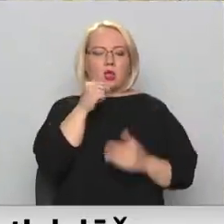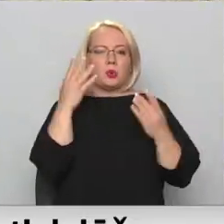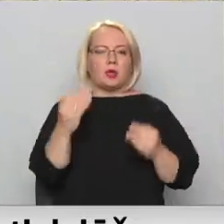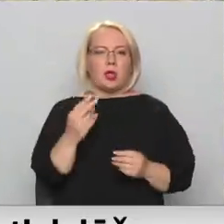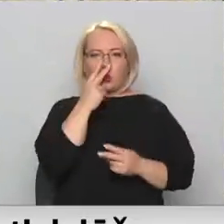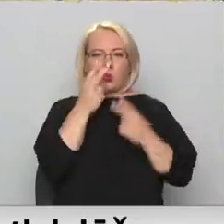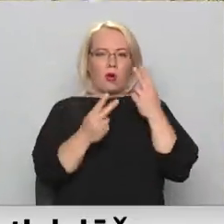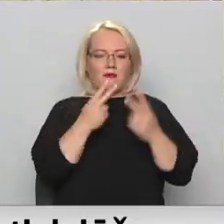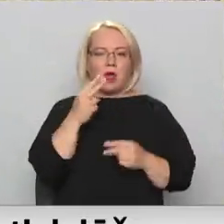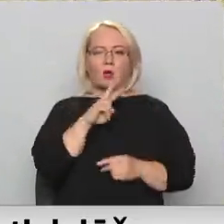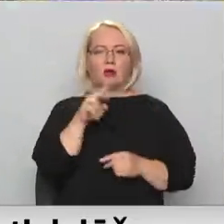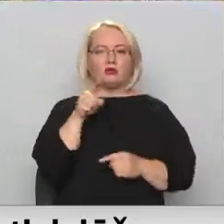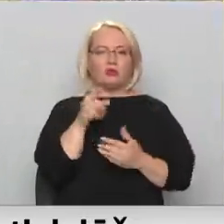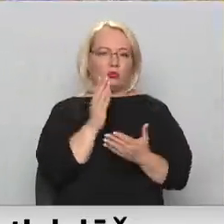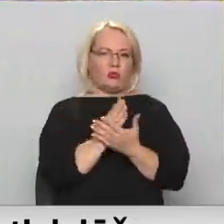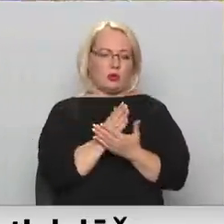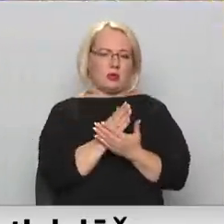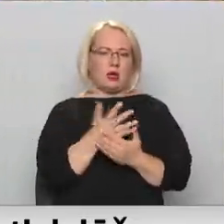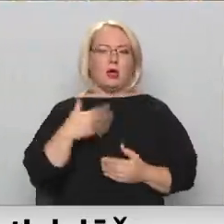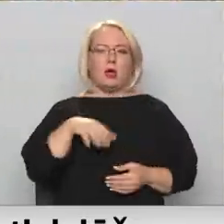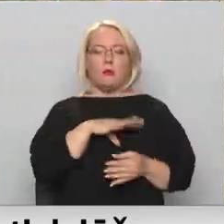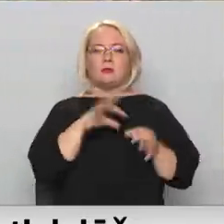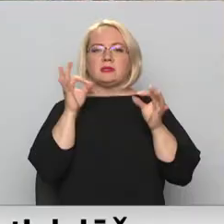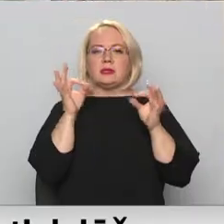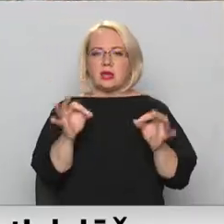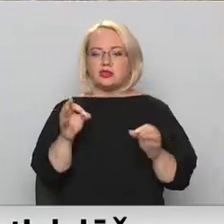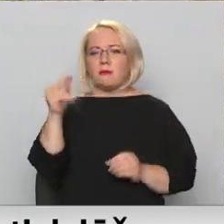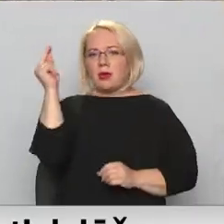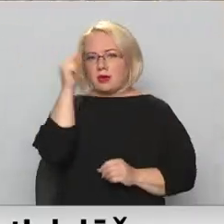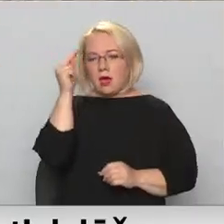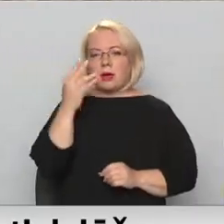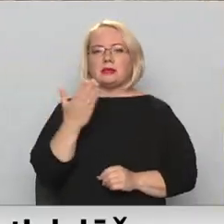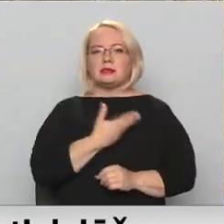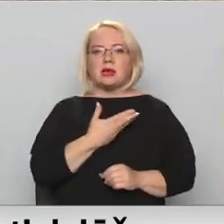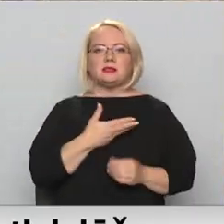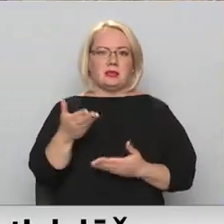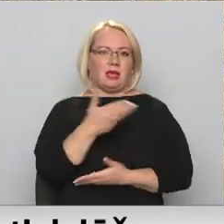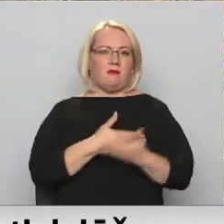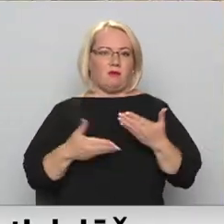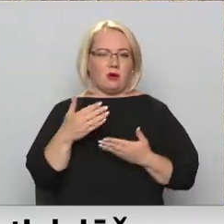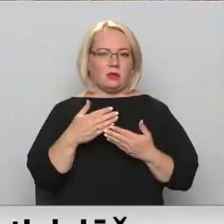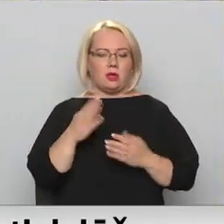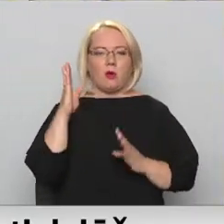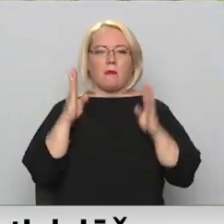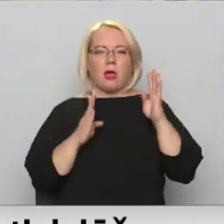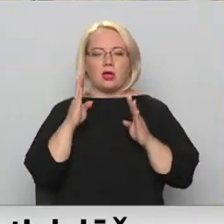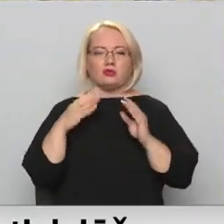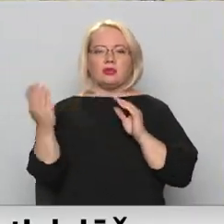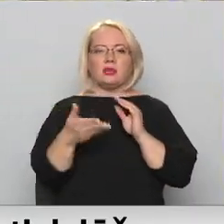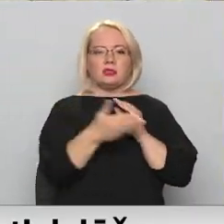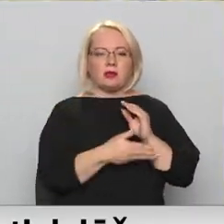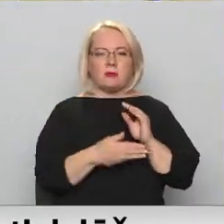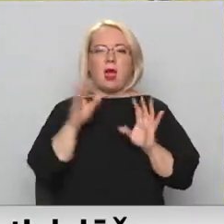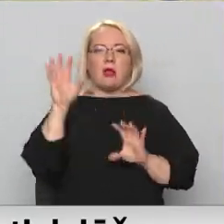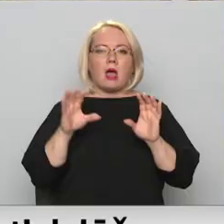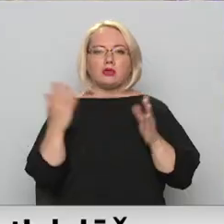skatīties, kas tur īsti notiek. Mums tiešām jāmācās sadzīvot, jo neži tiek izcirsti. Kur tad tiem